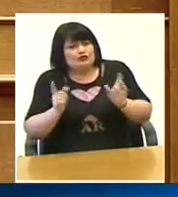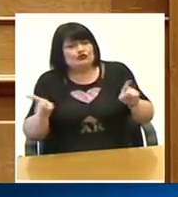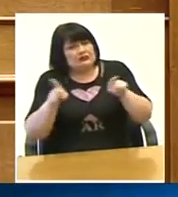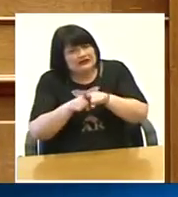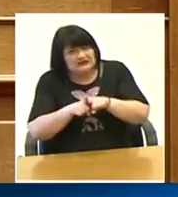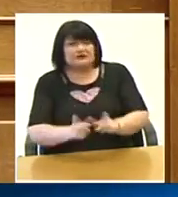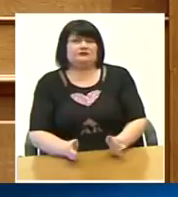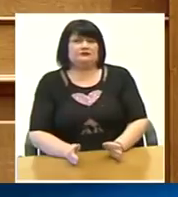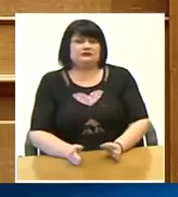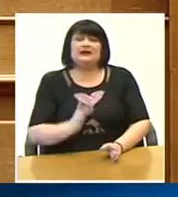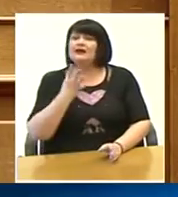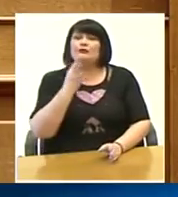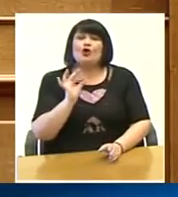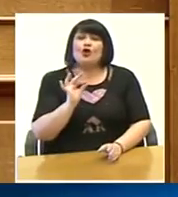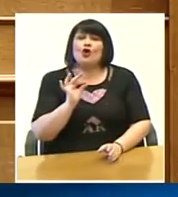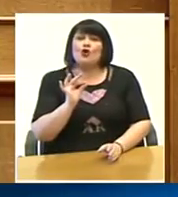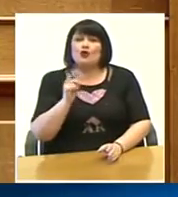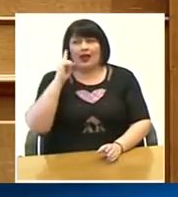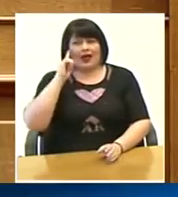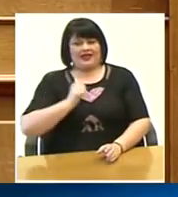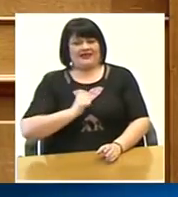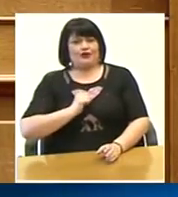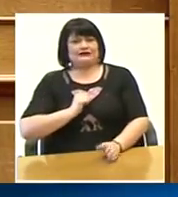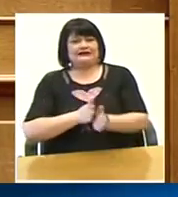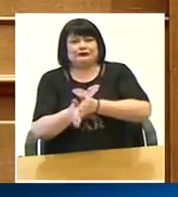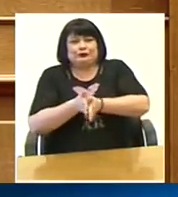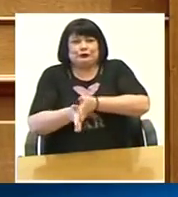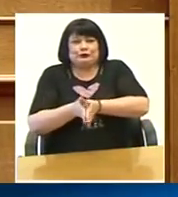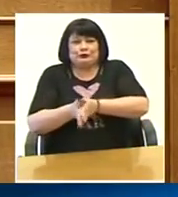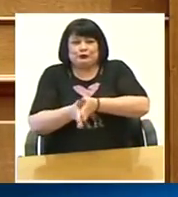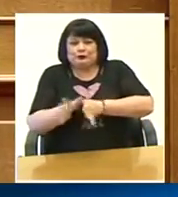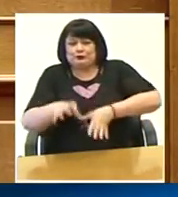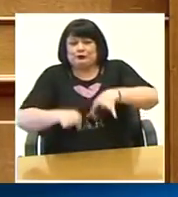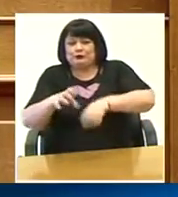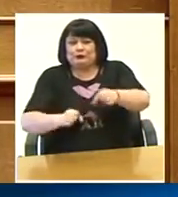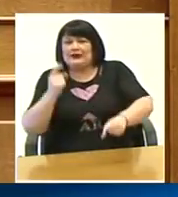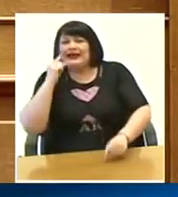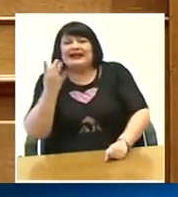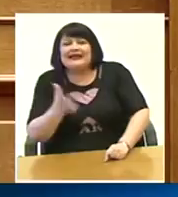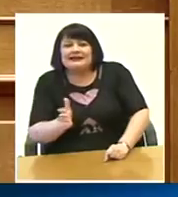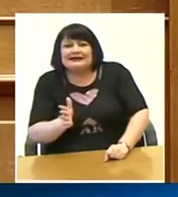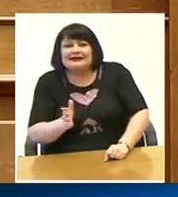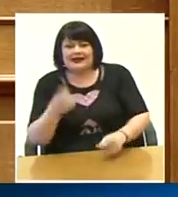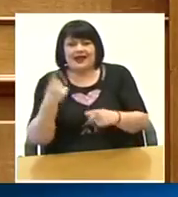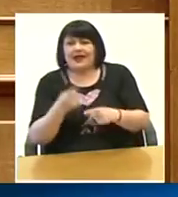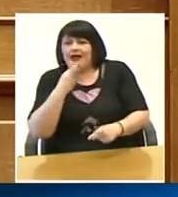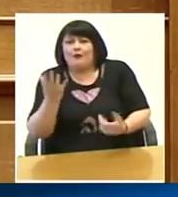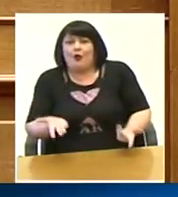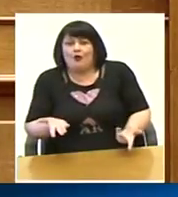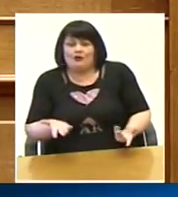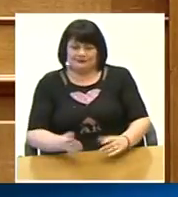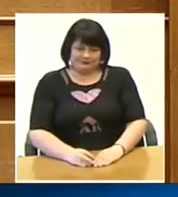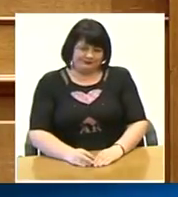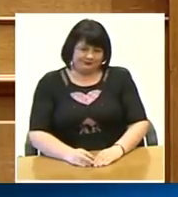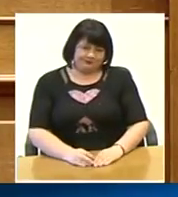και ξέρετε γιατί τους άνοιξε η όρεξη ξέρετε γιατί τους άνοιξε η όρεξη και γιατί έγινε αυτή η πρόταση υπάρχει ένας πολύ απλός λόγος διότι